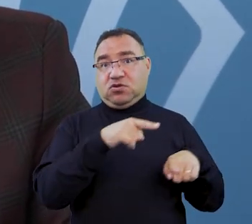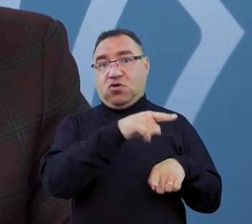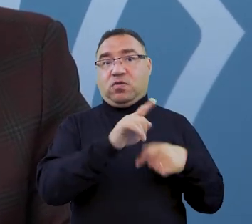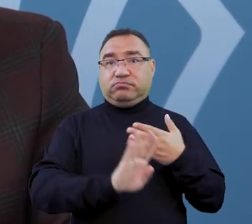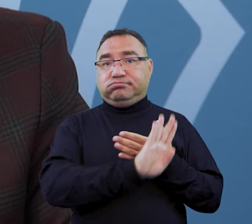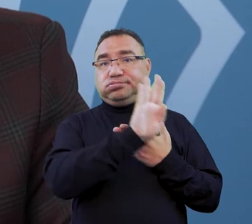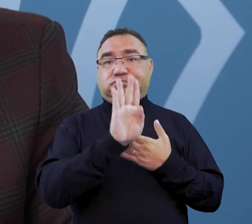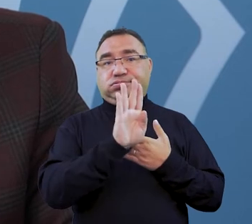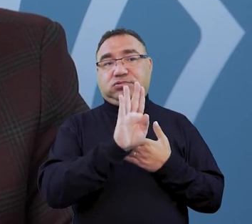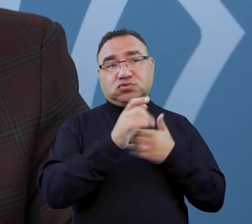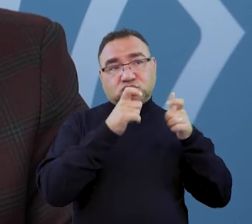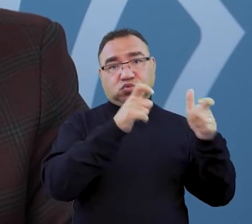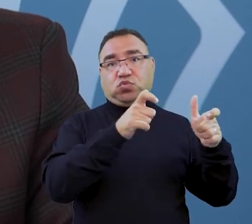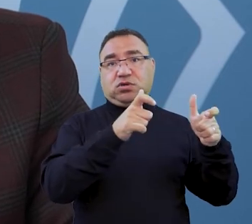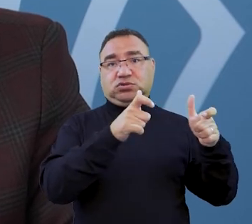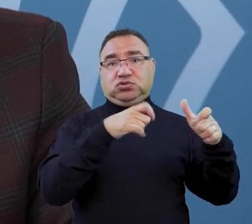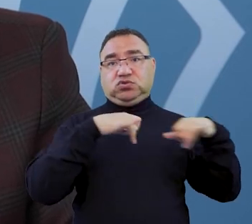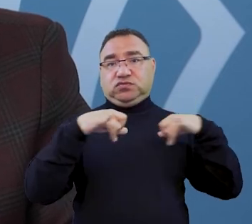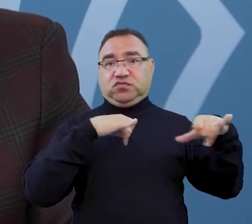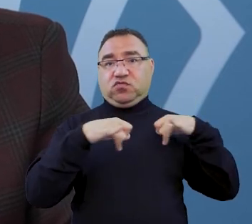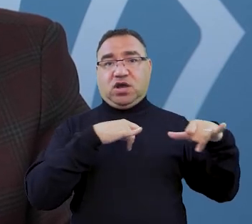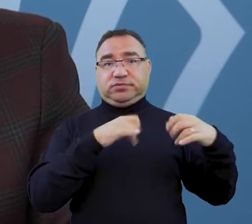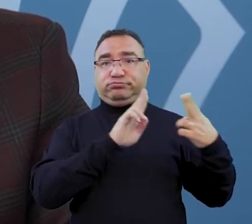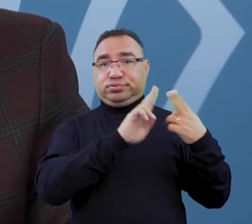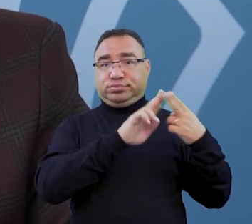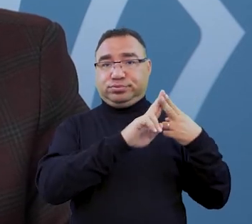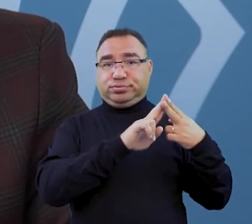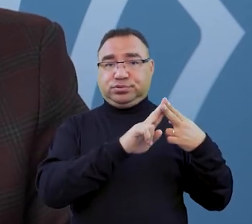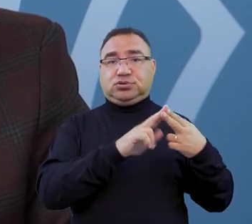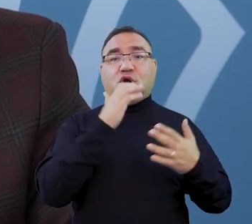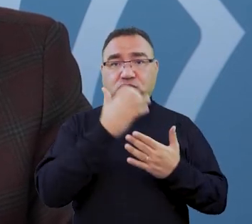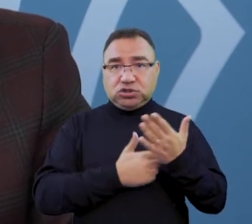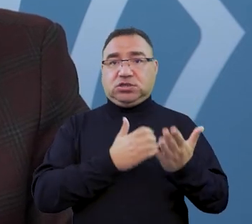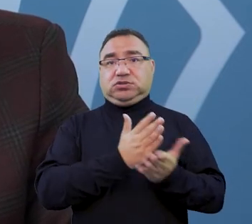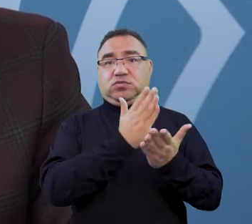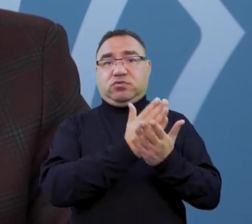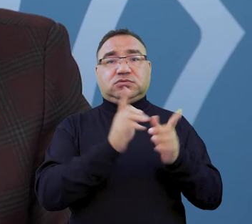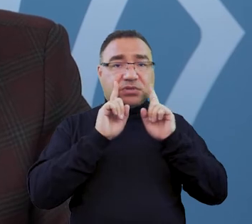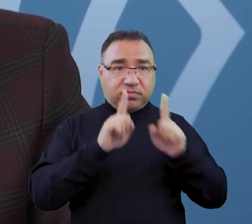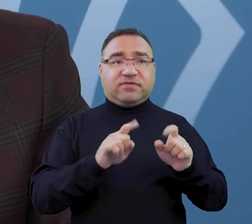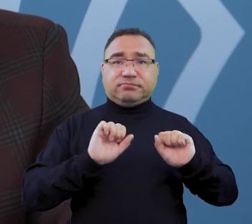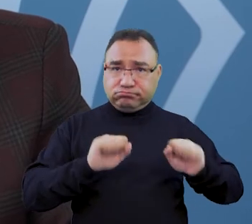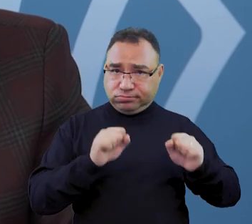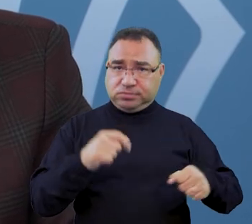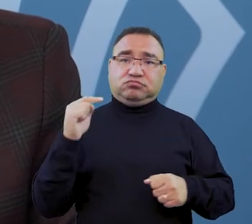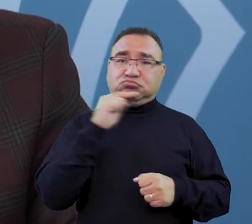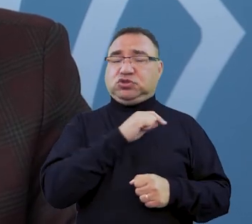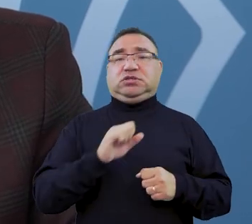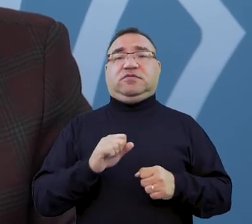reprezentacją, która jest na uczelni i korzystajcie z pomocy samorządu studenckiego, oni naprawdę są skuteczni.